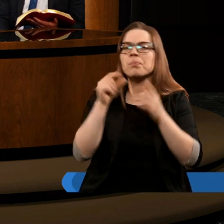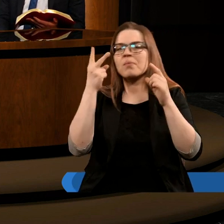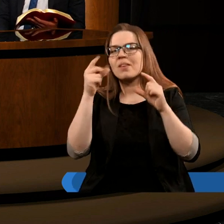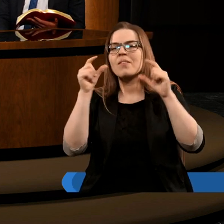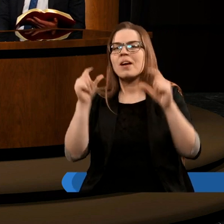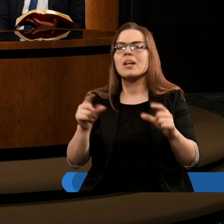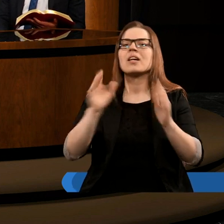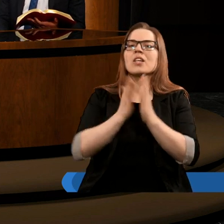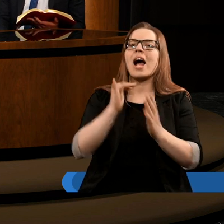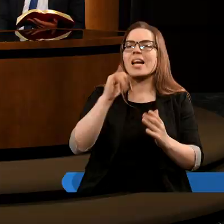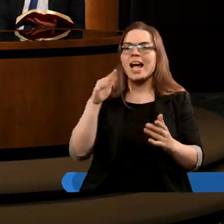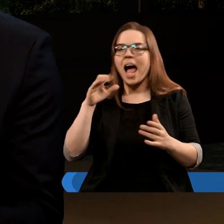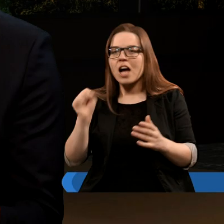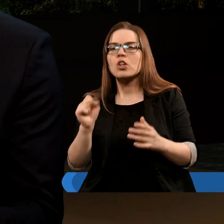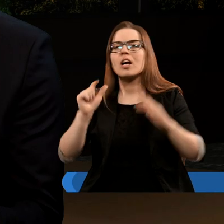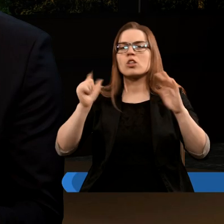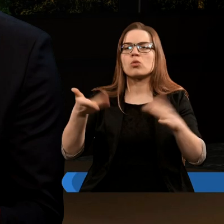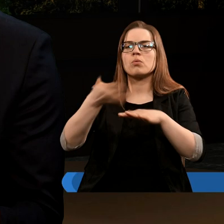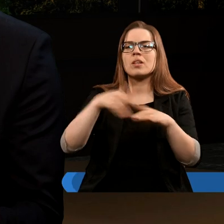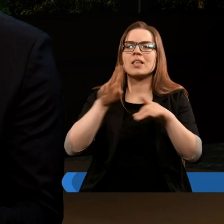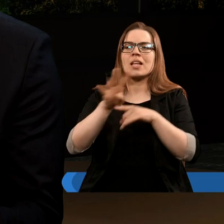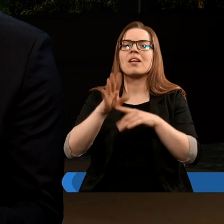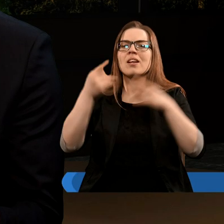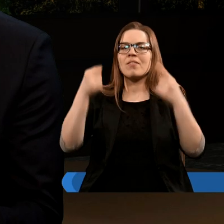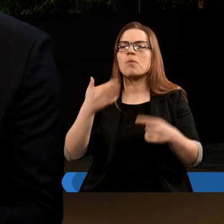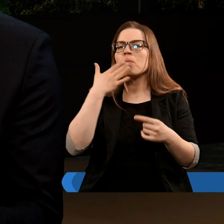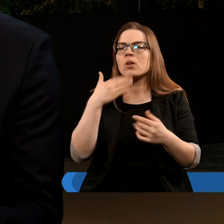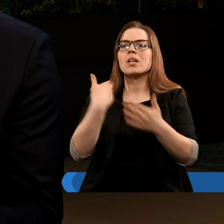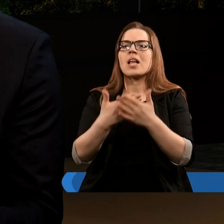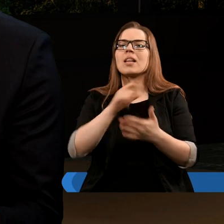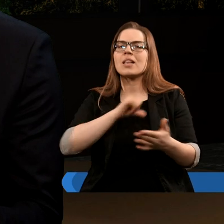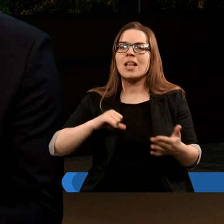dwa wersety znowu z Księgi Zajasza. Siódmy rozdział, czternasty werset mówi,